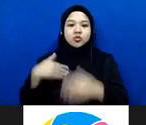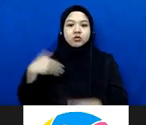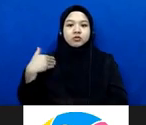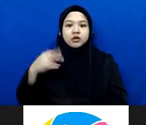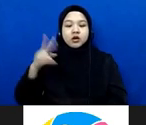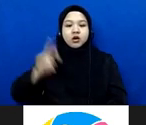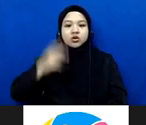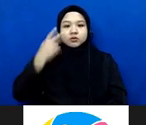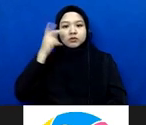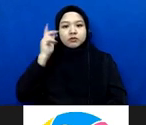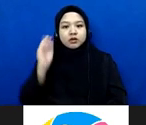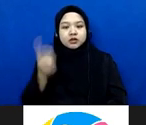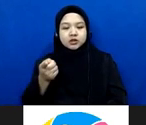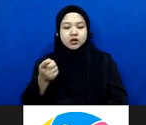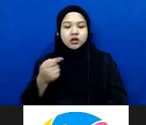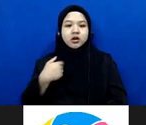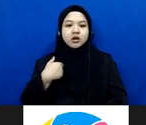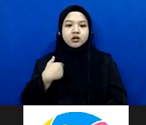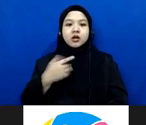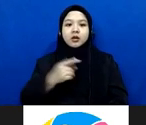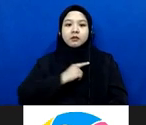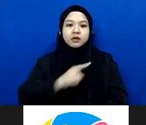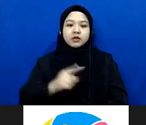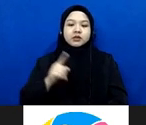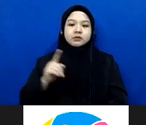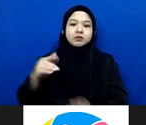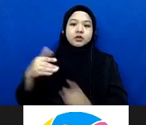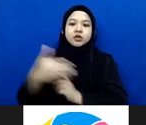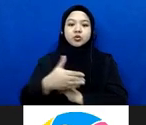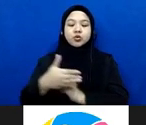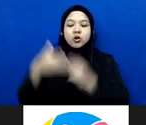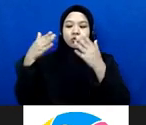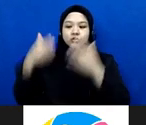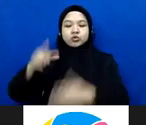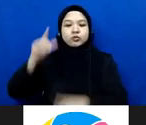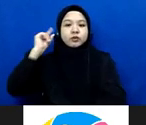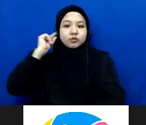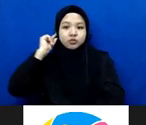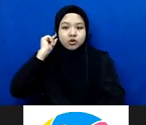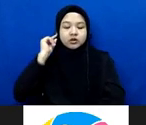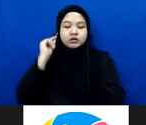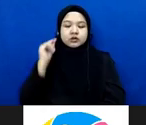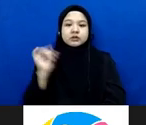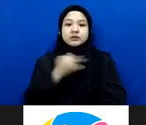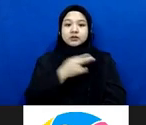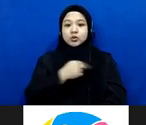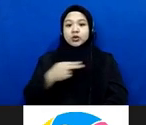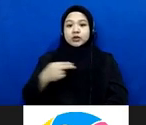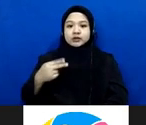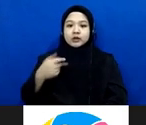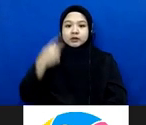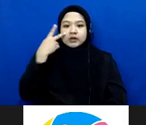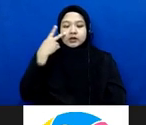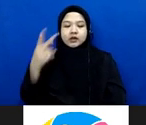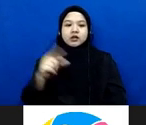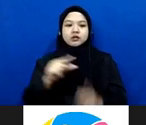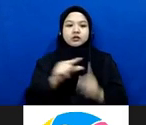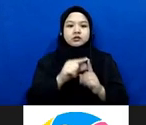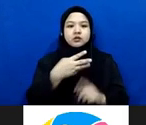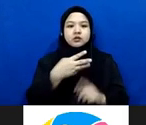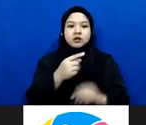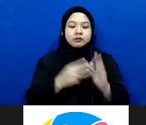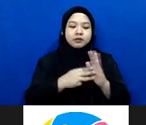diterapkannya prinsip-prinsip perlindungan yang berlaku untuk perempuan yang kalau dalam konteks Indonesia gampangnya bisa lihat PERMA 3 2017